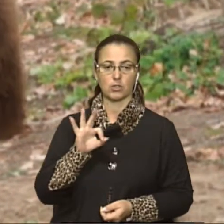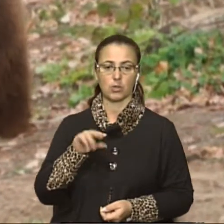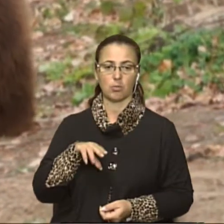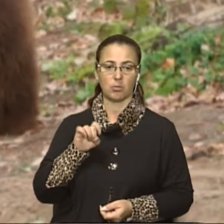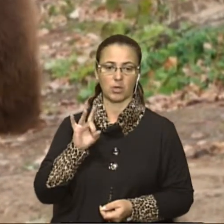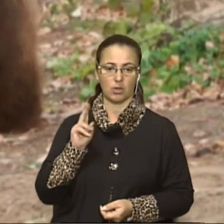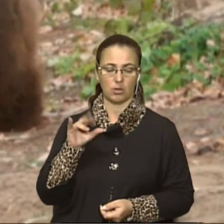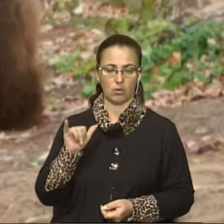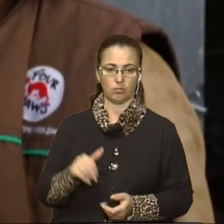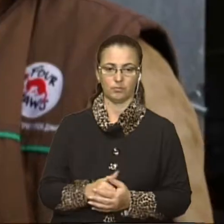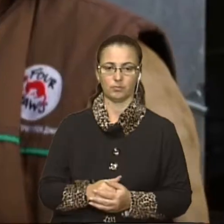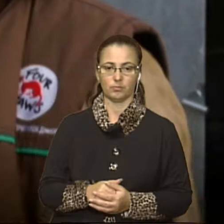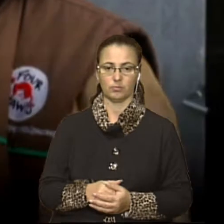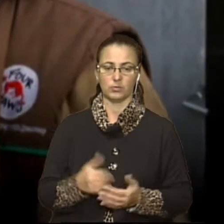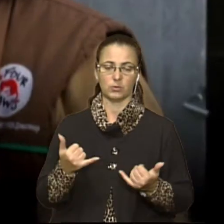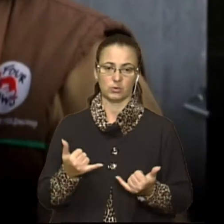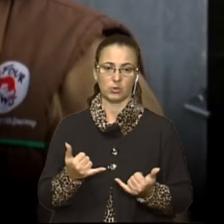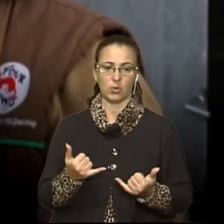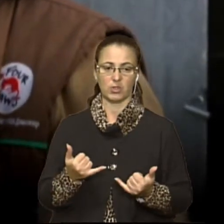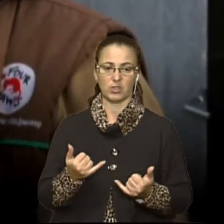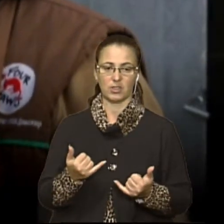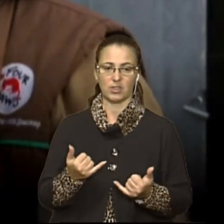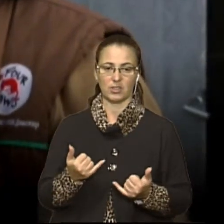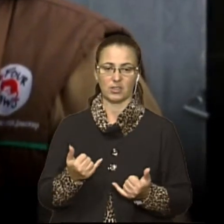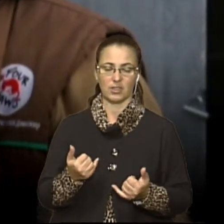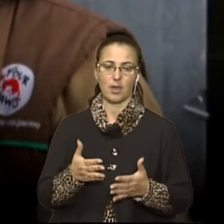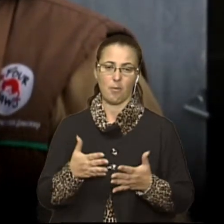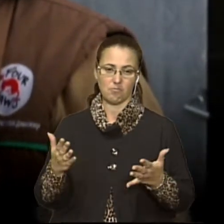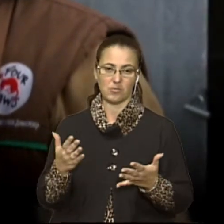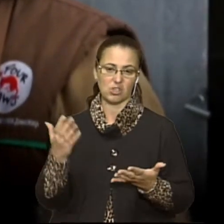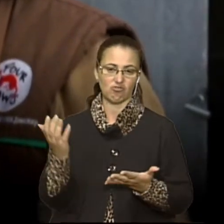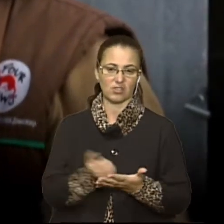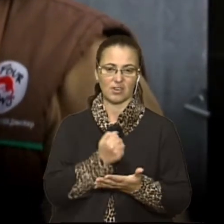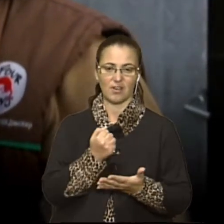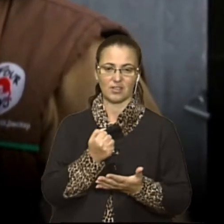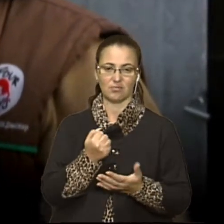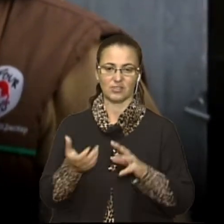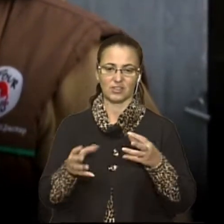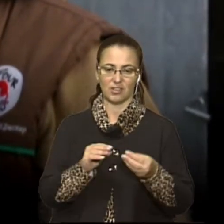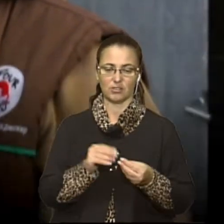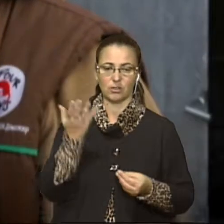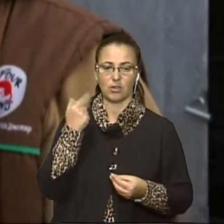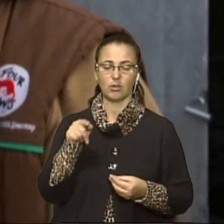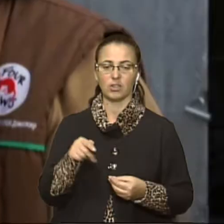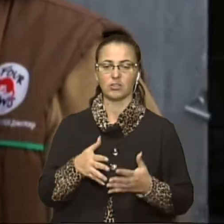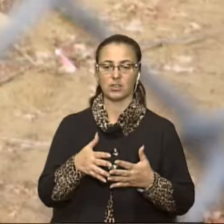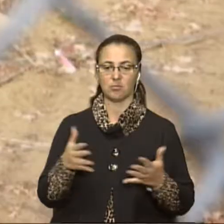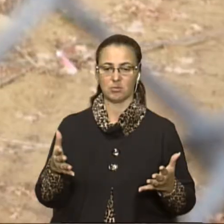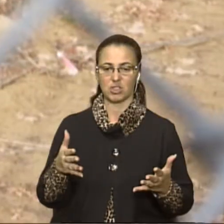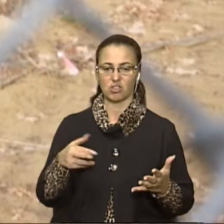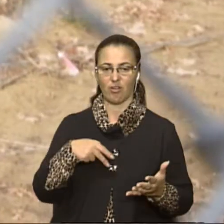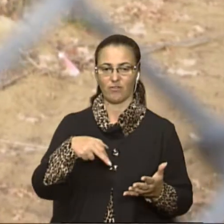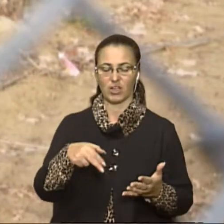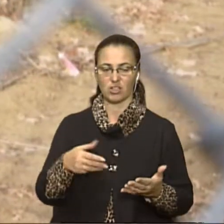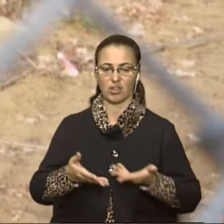Сколівщині. Сьогодні це є такий більш досягнутий результат, коли вони більше вже вийшли на